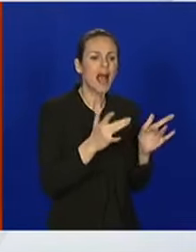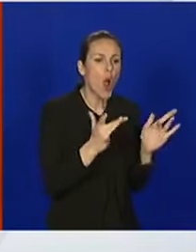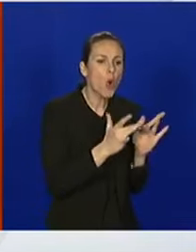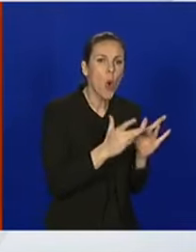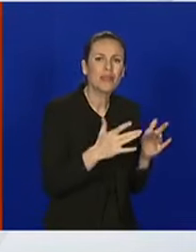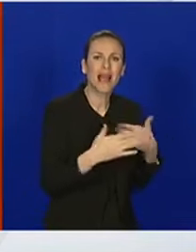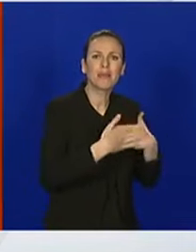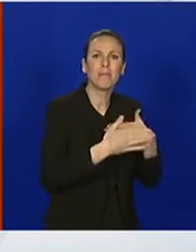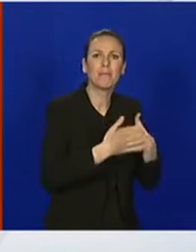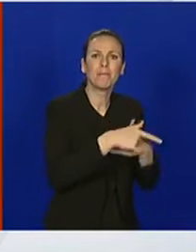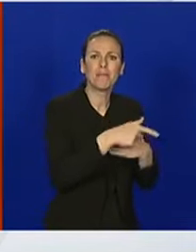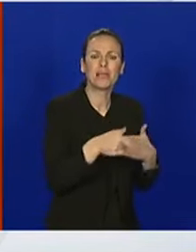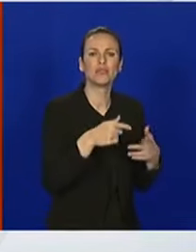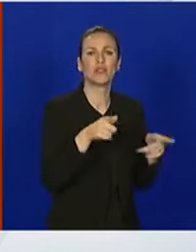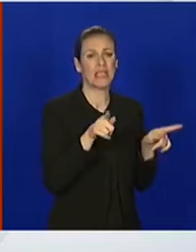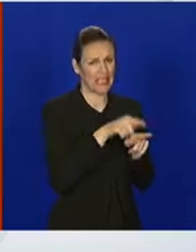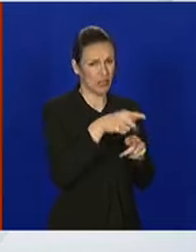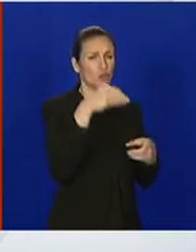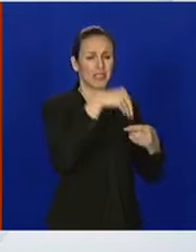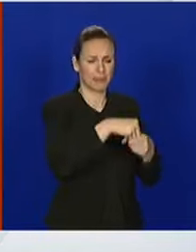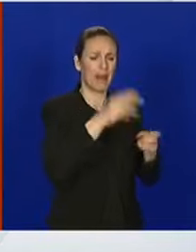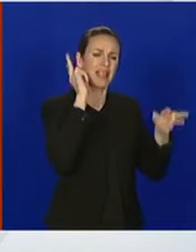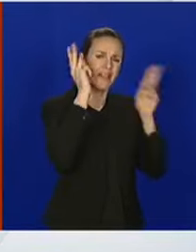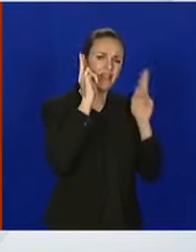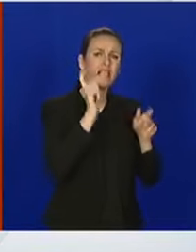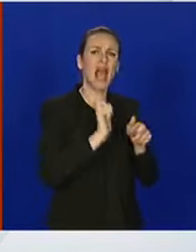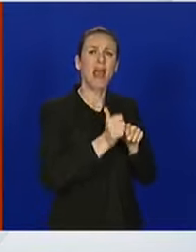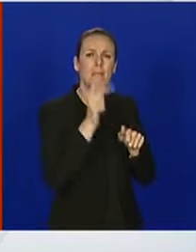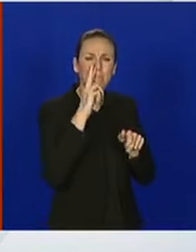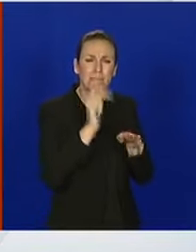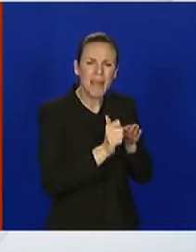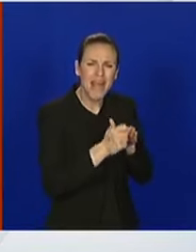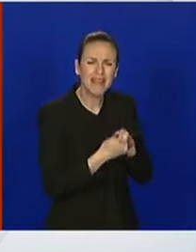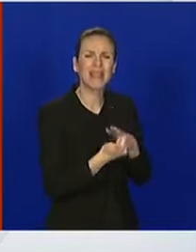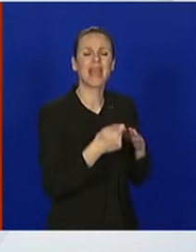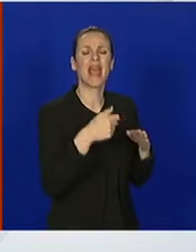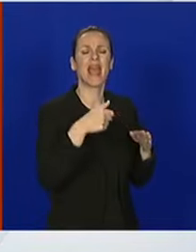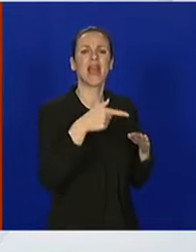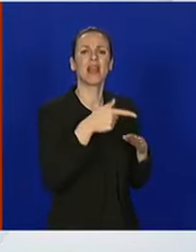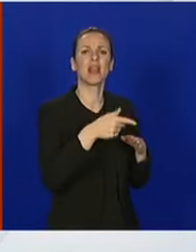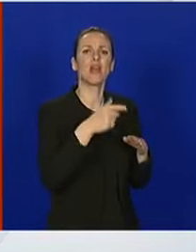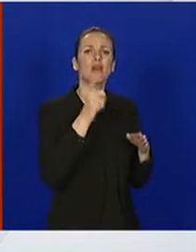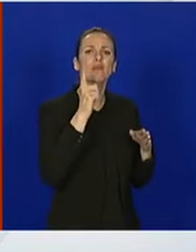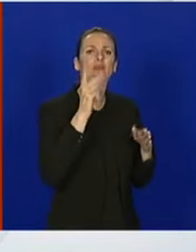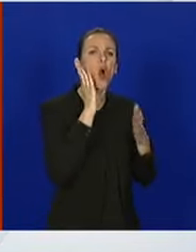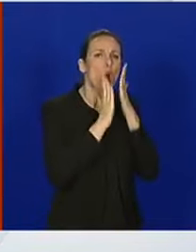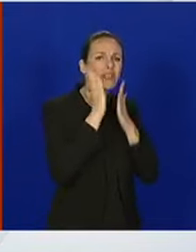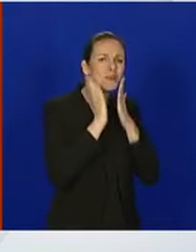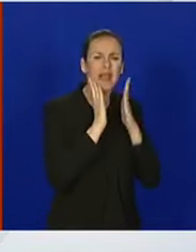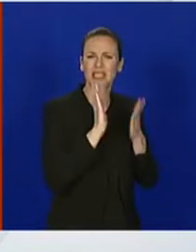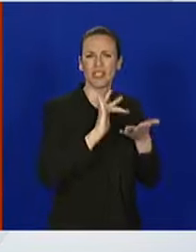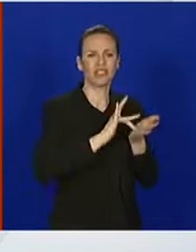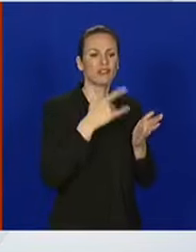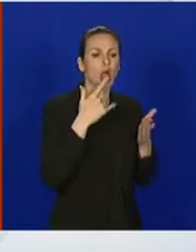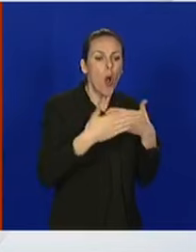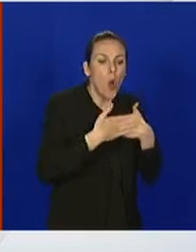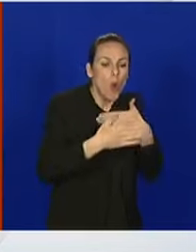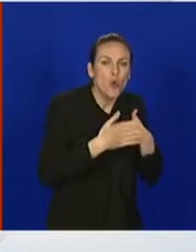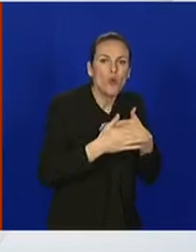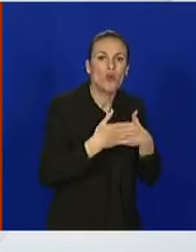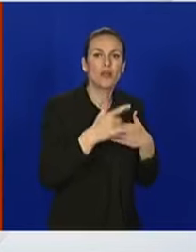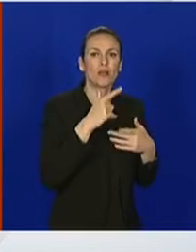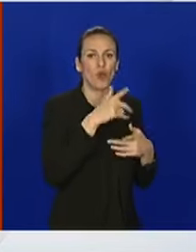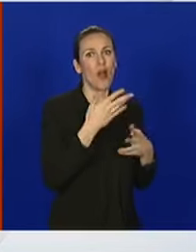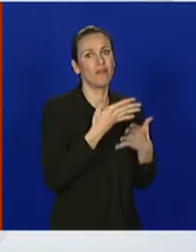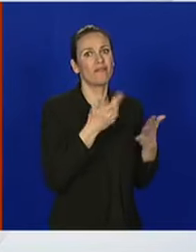Dakle, to će biti i za frizere, pedikere, kozmetičare i sve ostale koji prilikom pružanja usluga dolaze u bliski kontakt i gdje je